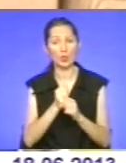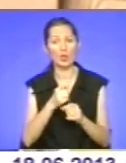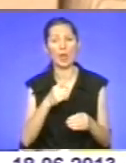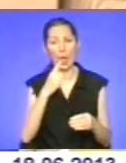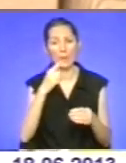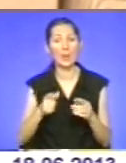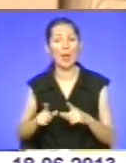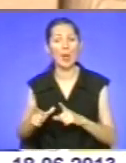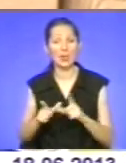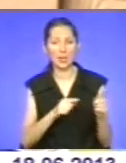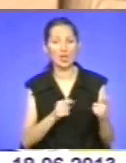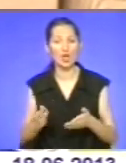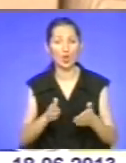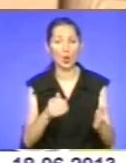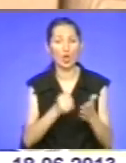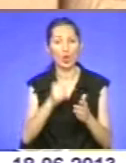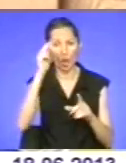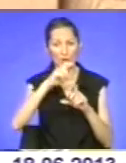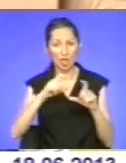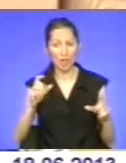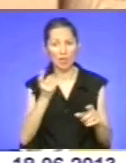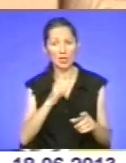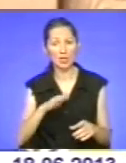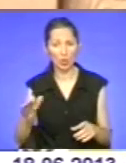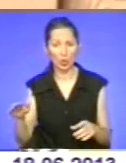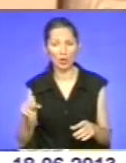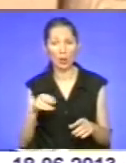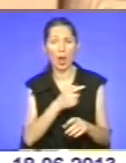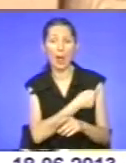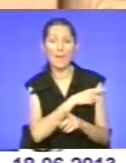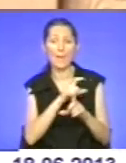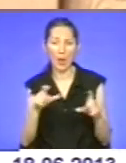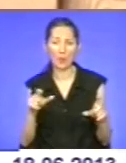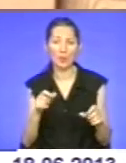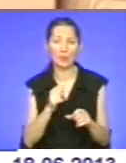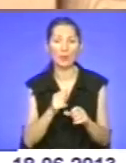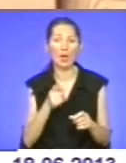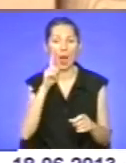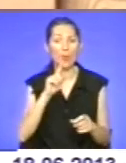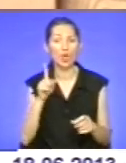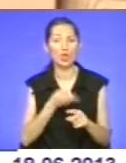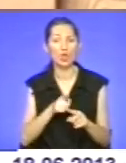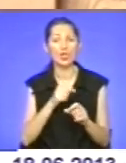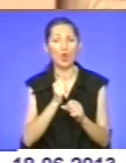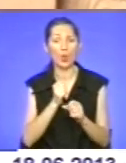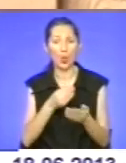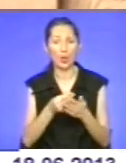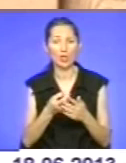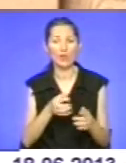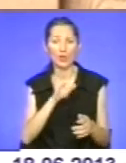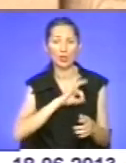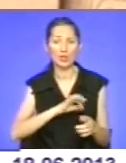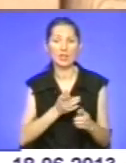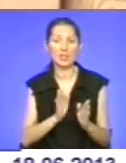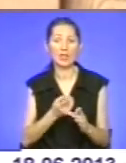шквів, садочків, фапів, зробити по населених пунктах. Поки що ці кошти використовують тільки три райони. Звернути